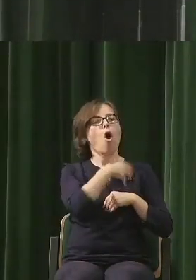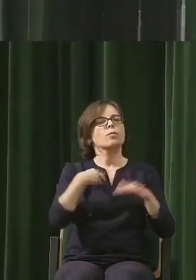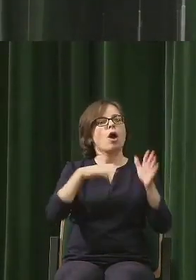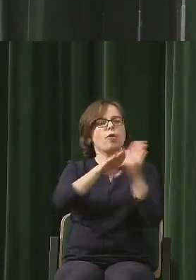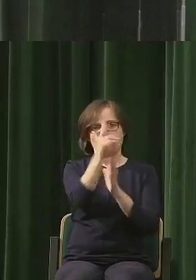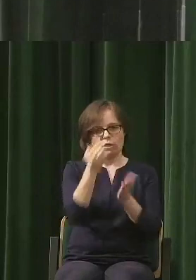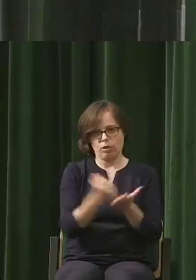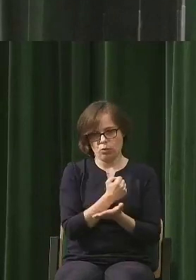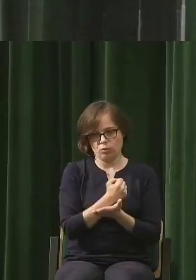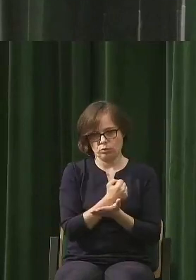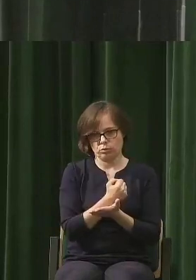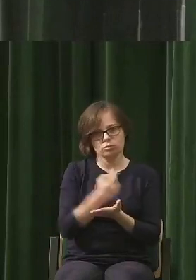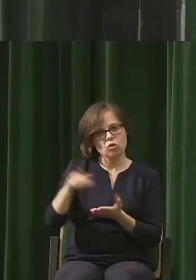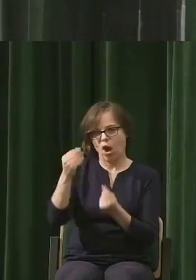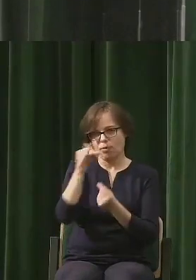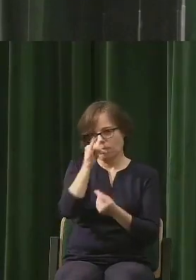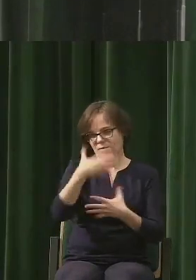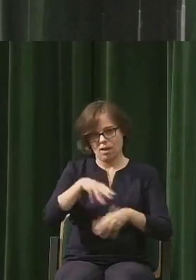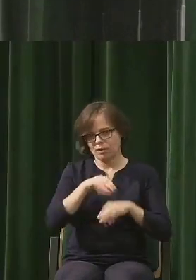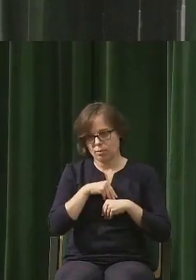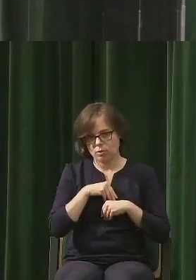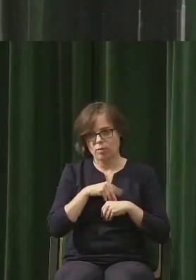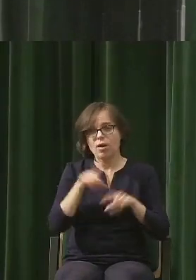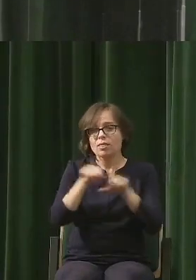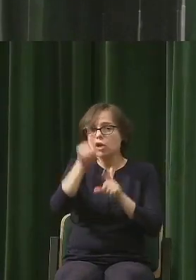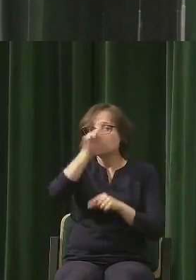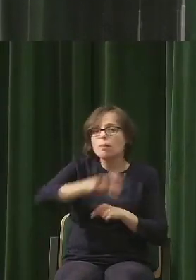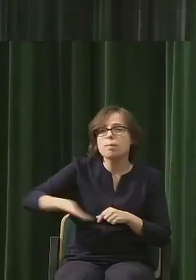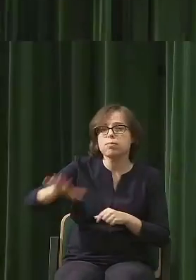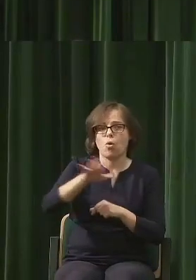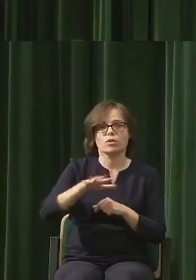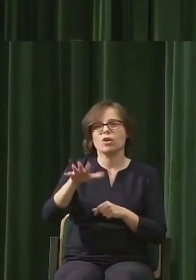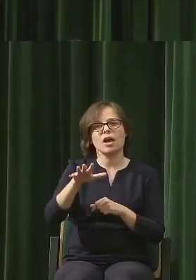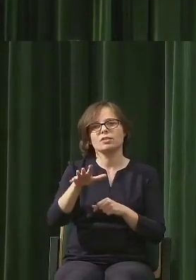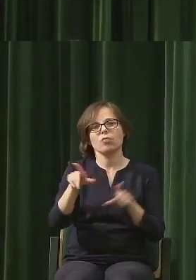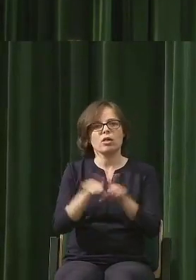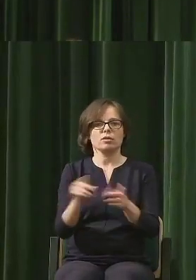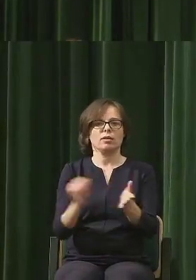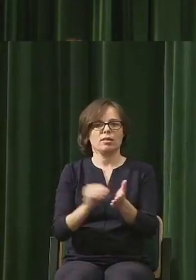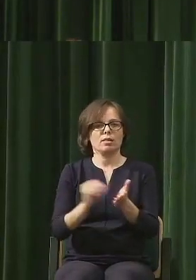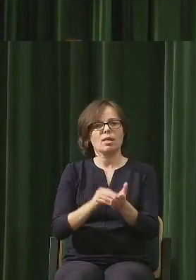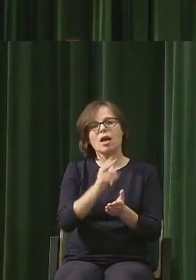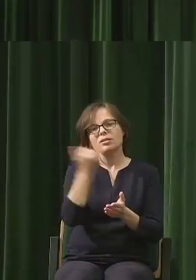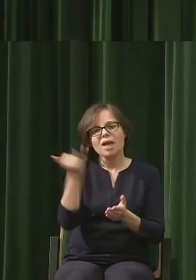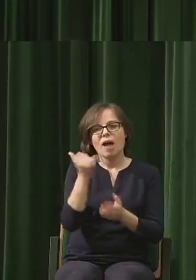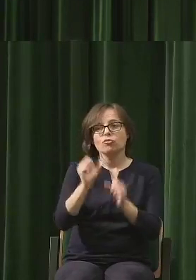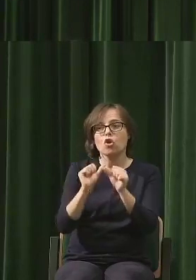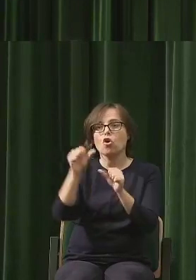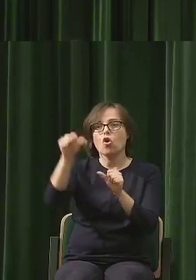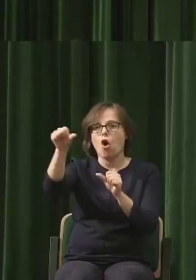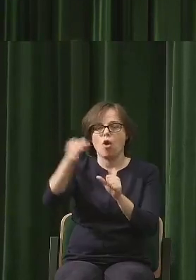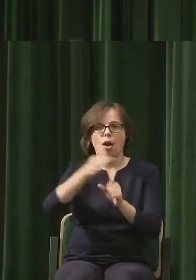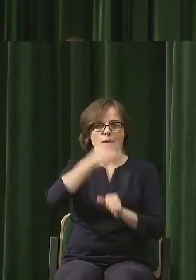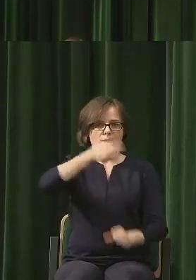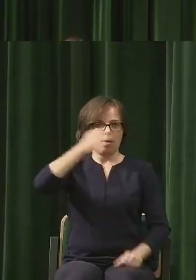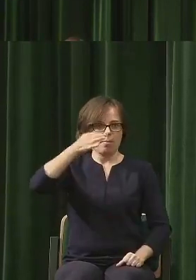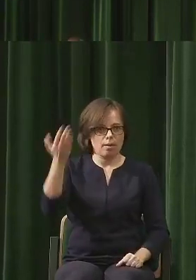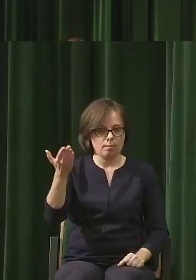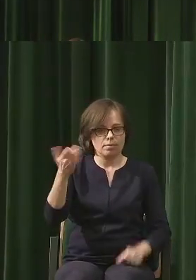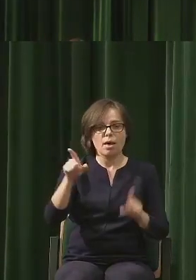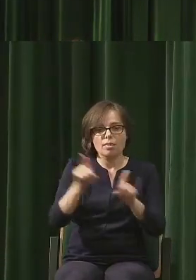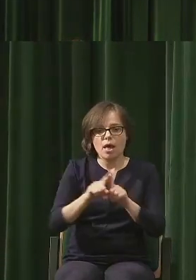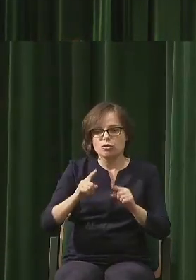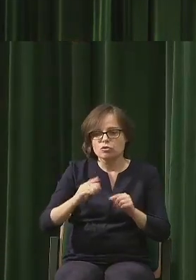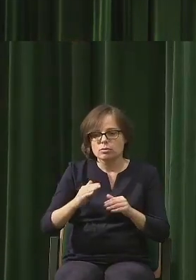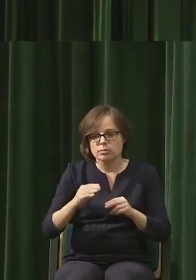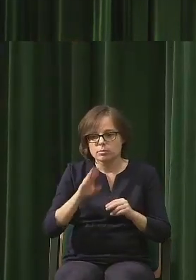są przyzwyczajone do tego, że każdy rok jest lepszy od poprzedniego, przeciętnie oczywiście i każda następna generacja